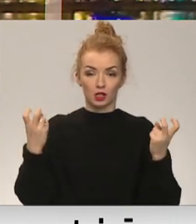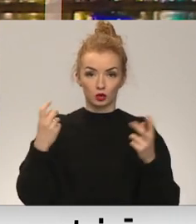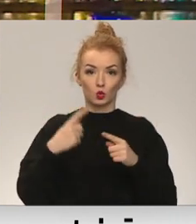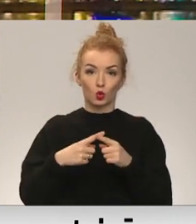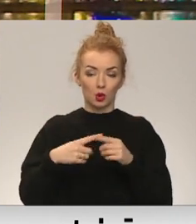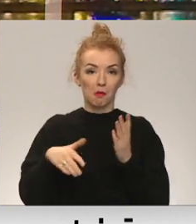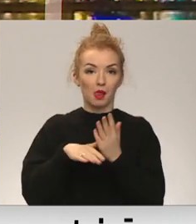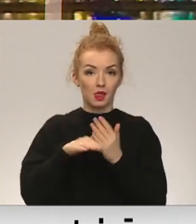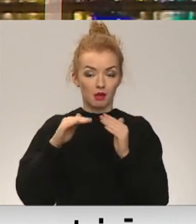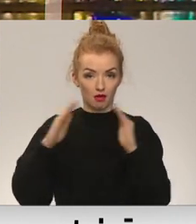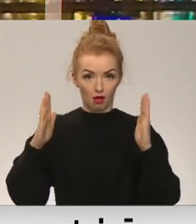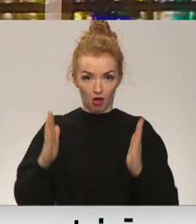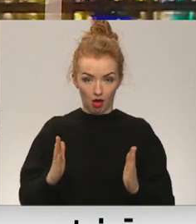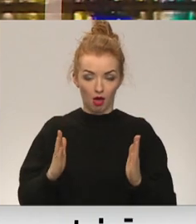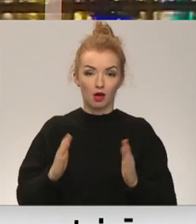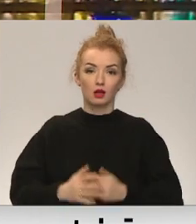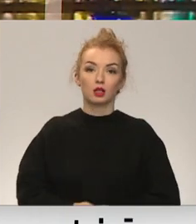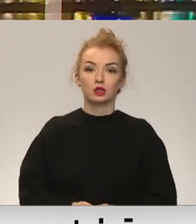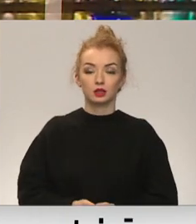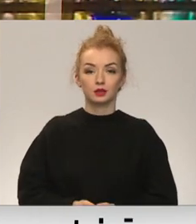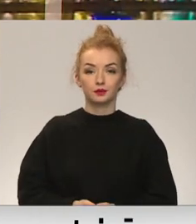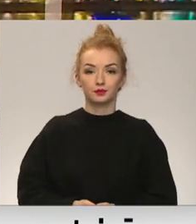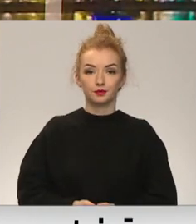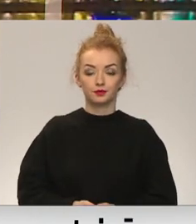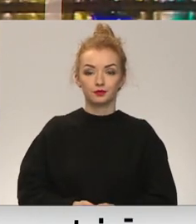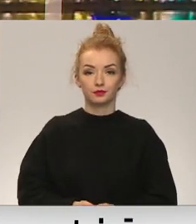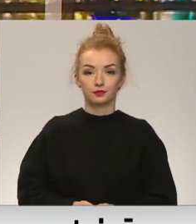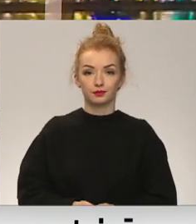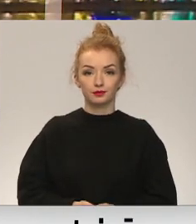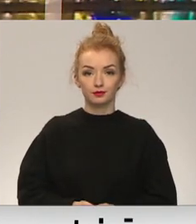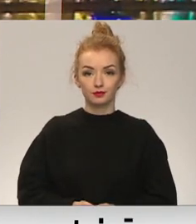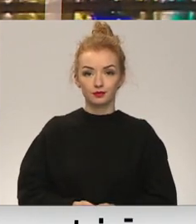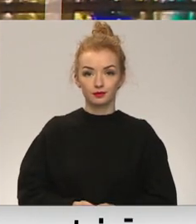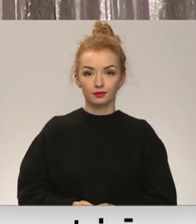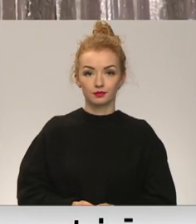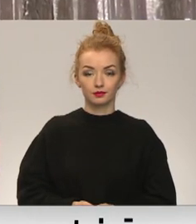palīgēkas, kas atrodas iedzīvotāju iedzīvotāju iedzīvotājās pastaigu vietās.